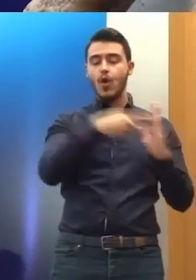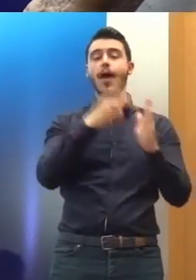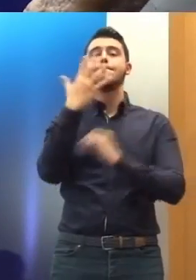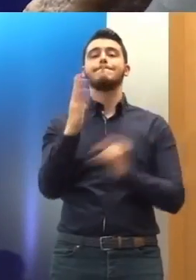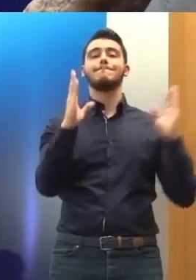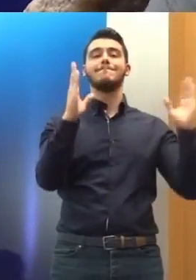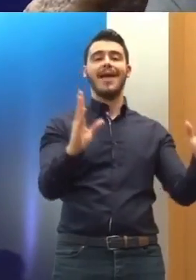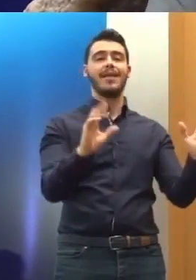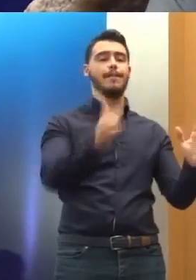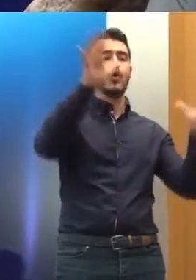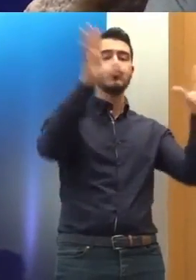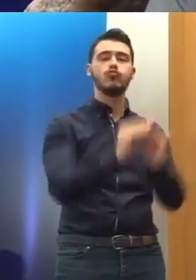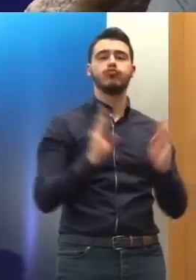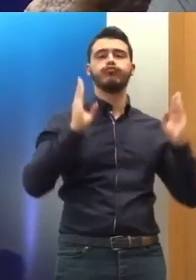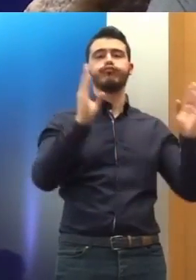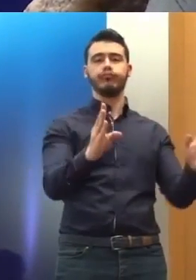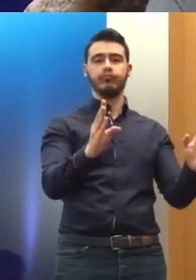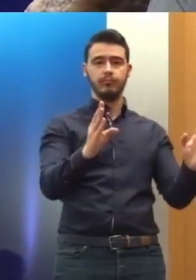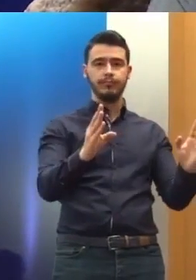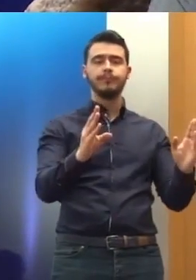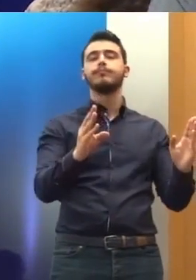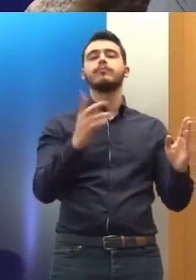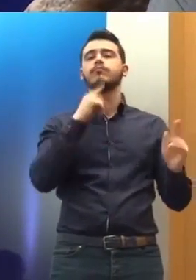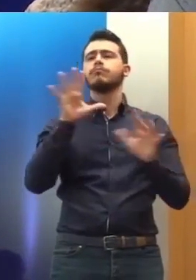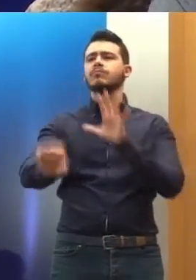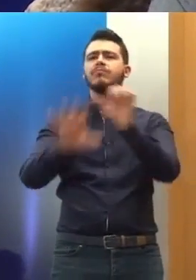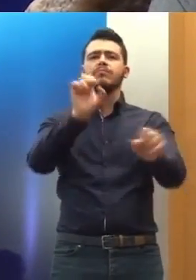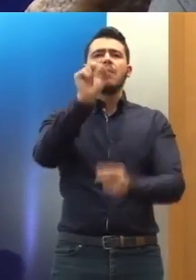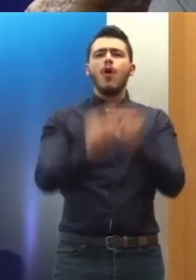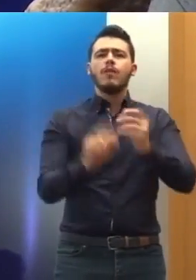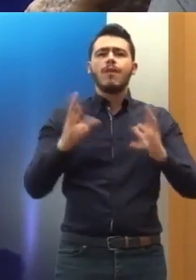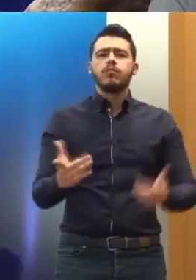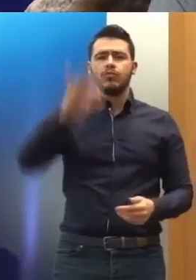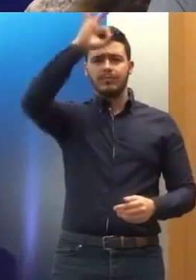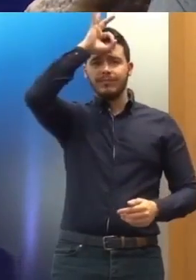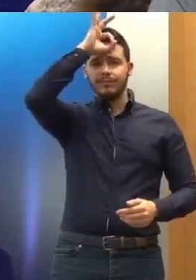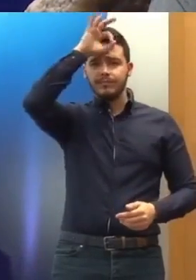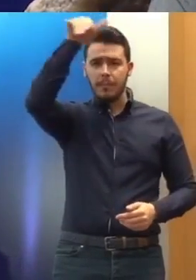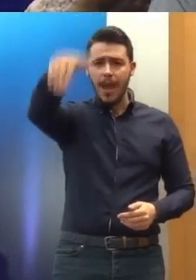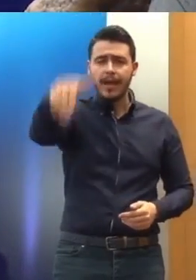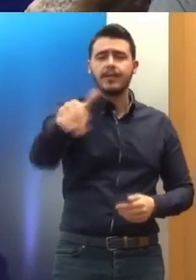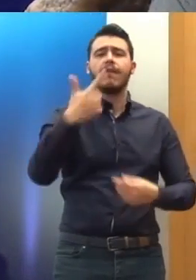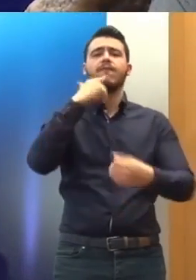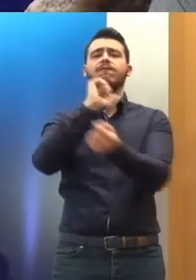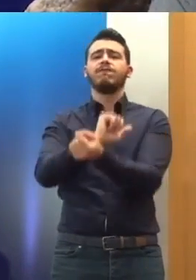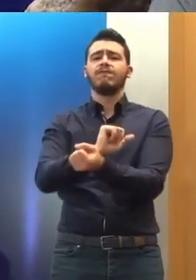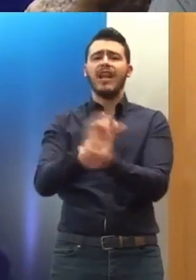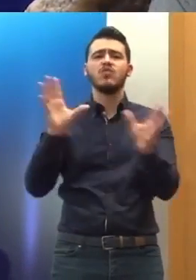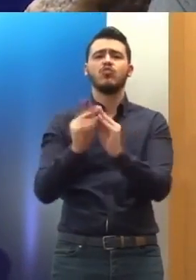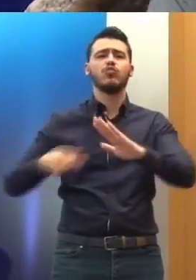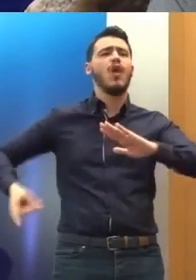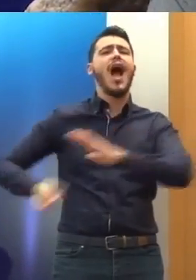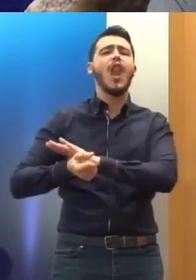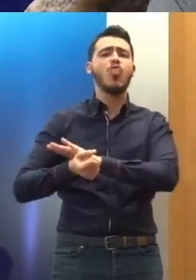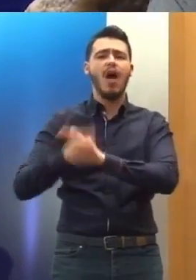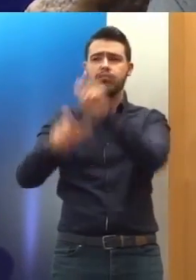εντοπίζονται τα προβλήματα στην αστυνομία, στις φυλακές, σχετικά με τους υπουαπέλασης αλλοταπούς και δίδεται, αν